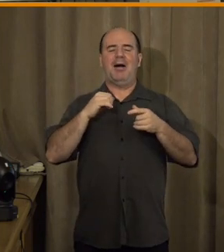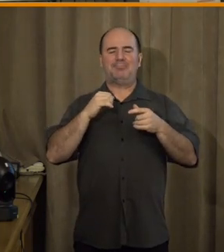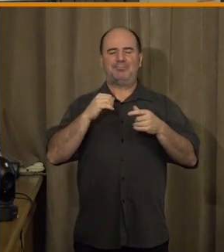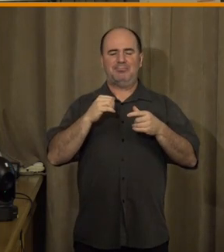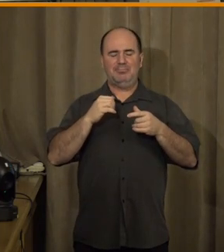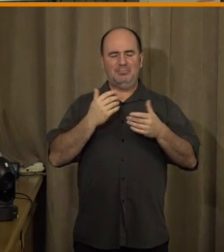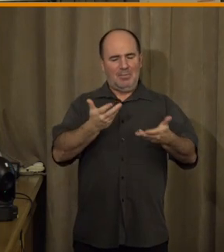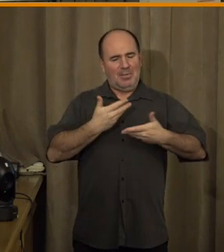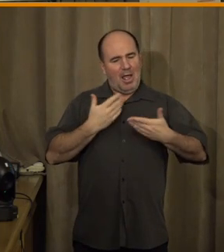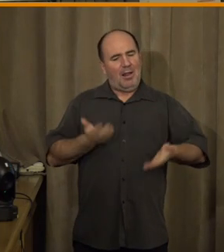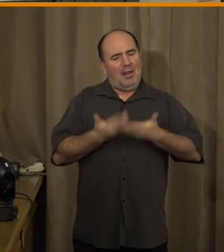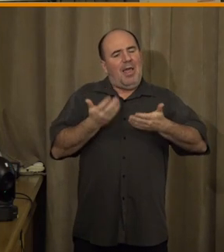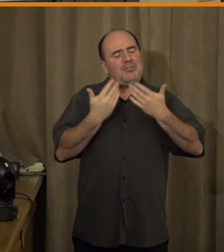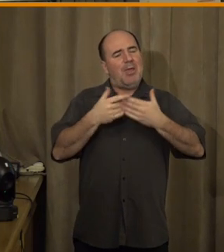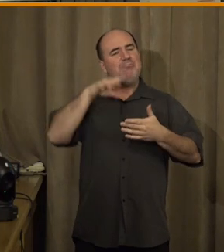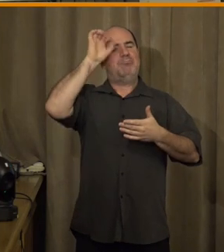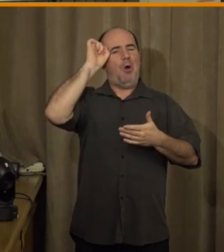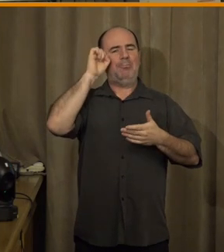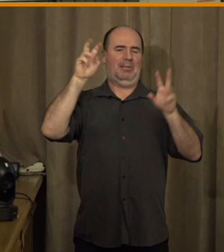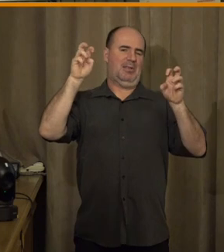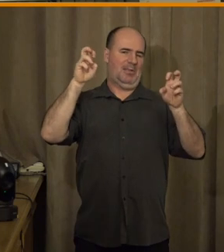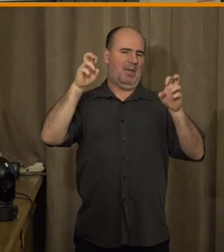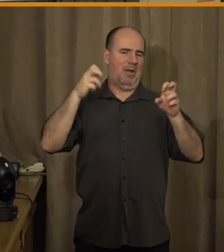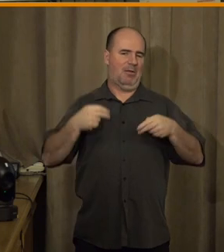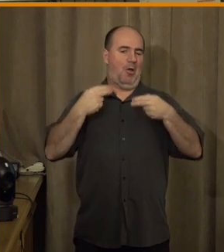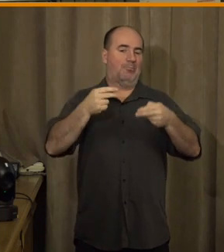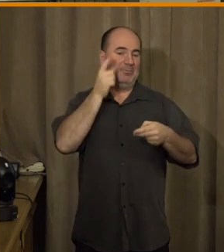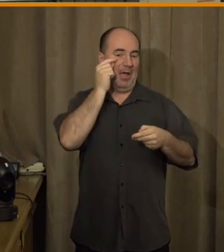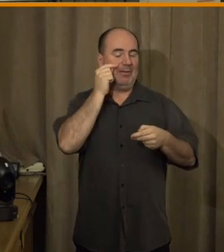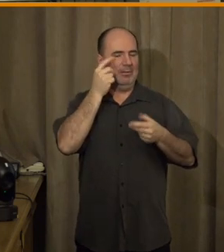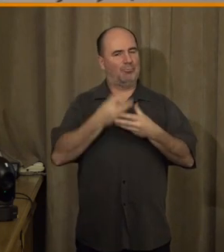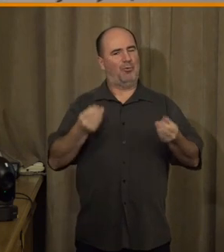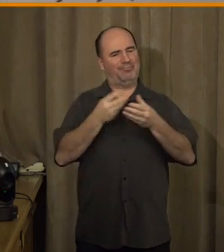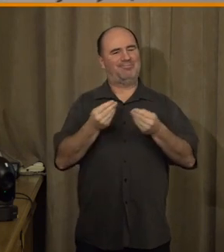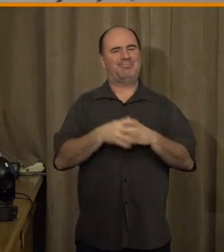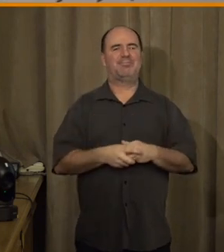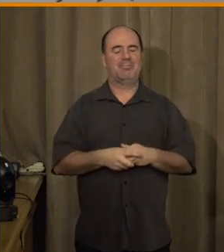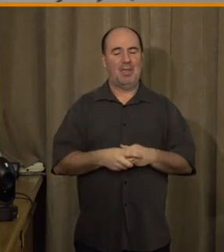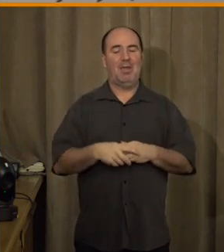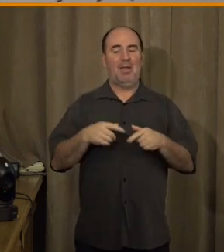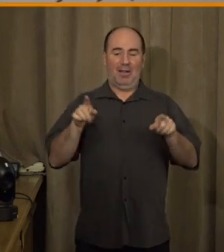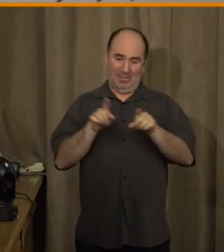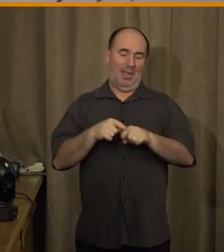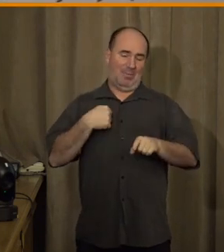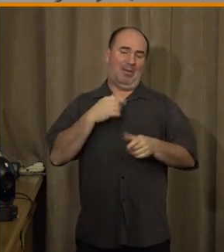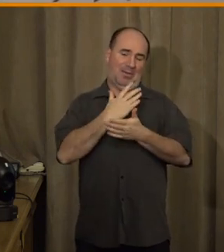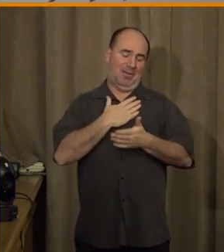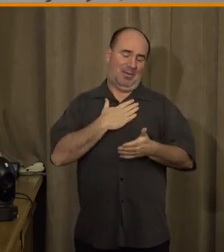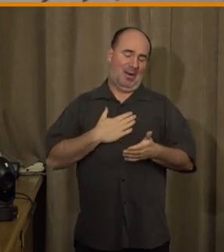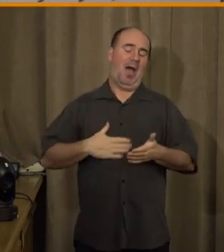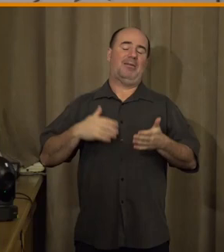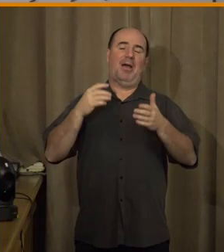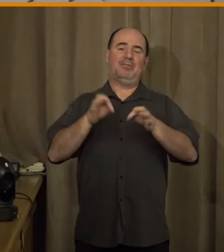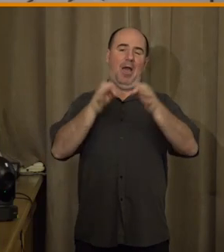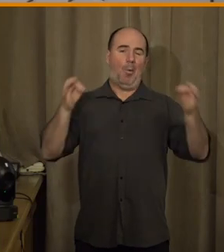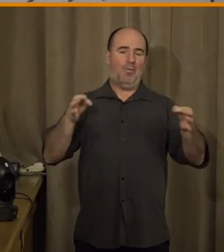o tom tématu, o kterém budu mluvit. Za chvilku se k němu dostanu, ale ještě bych na úvod ráda omluvila kolegu Petra Vysučka, který tady bohužel